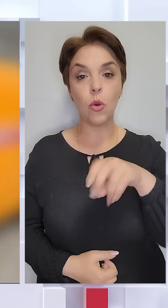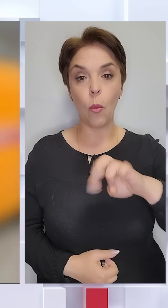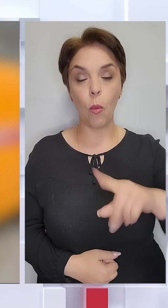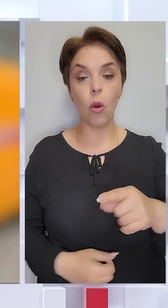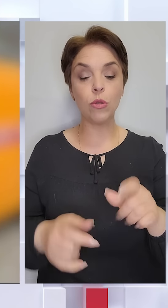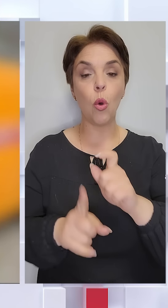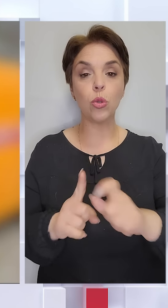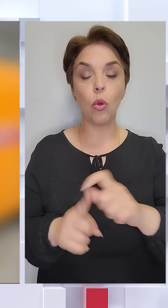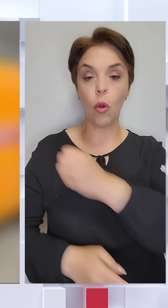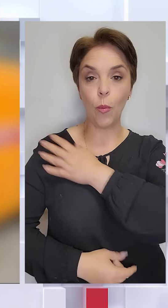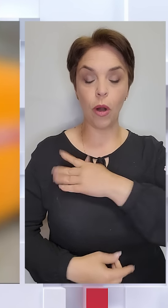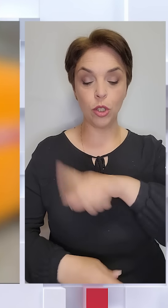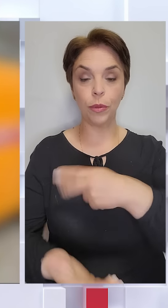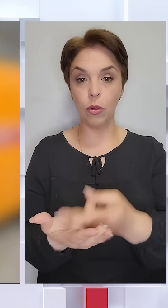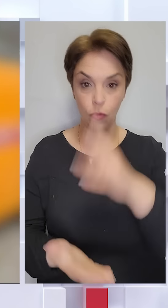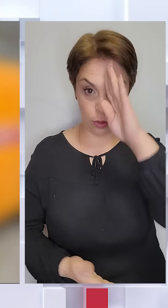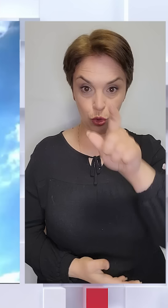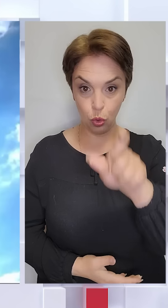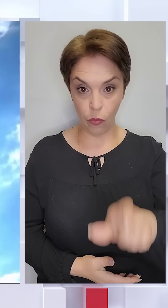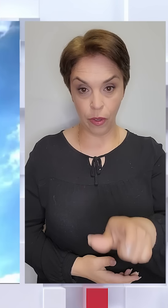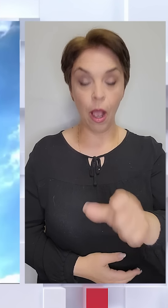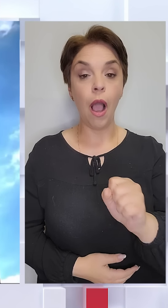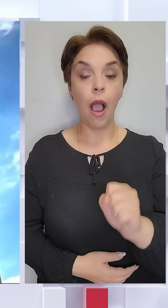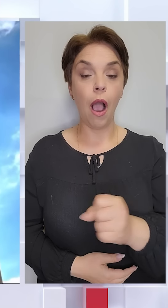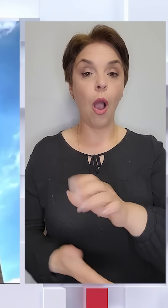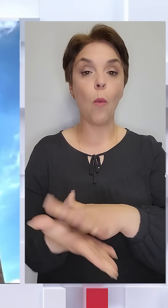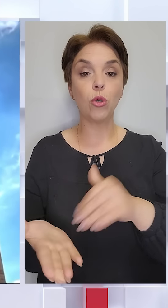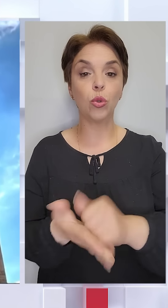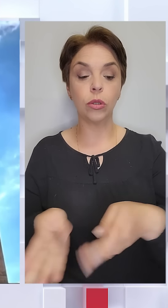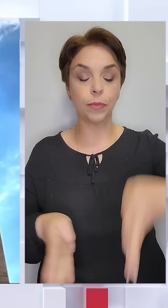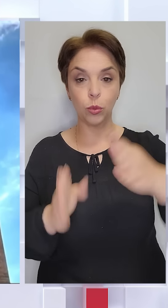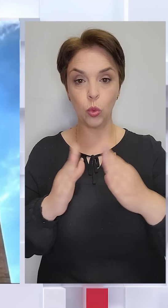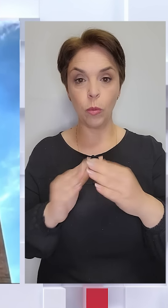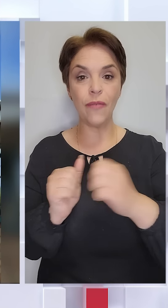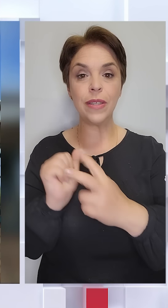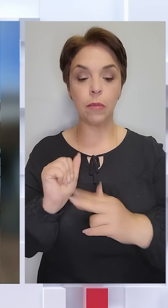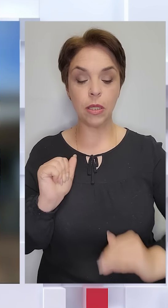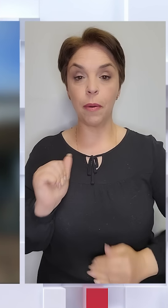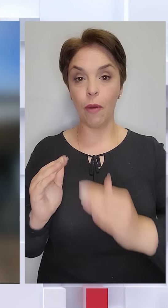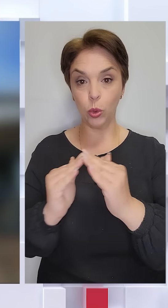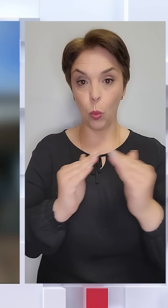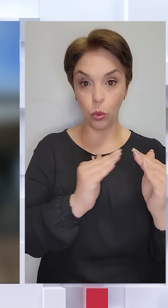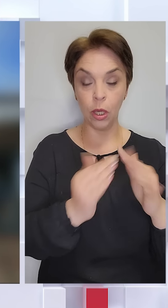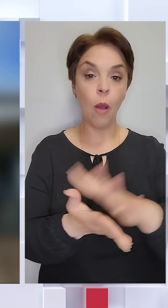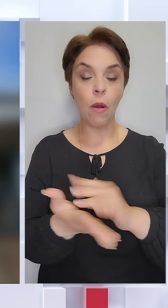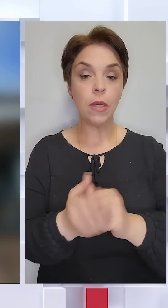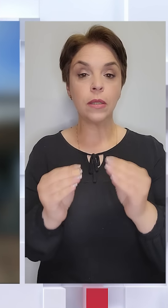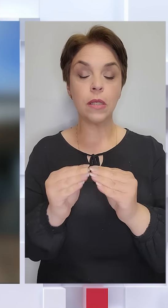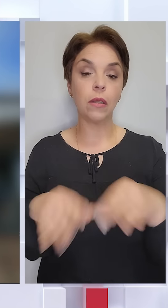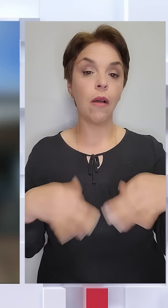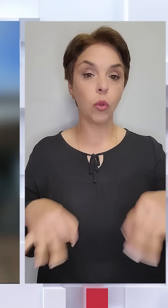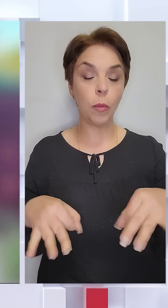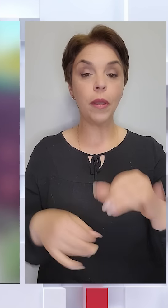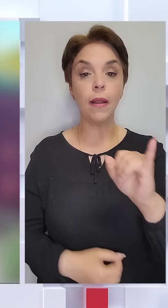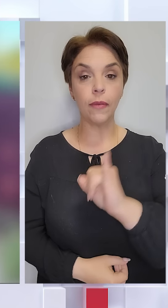З осколковими пораненнями шпиталізували чоловіка, а пошкоджені багатоквартирний та 18 приватних будинків, побиті десяток автомобілів